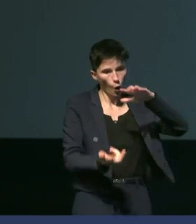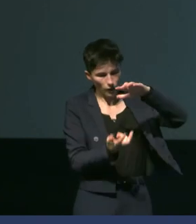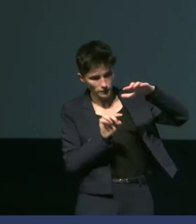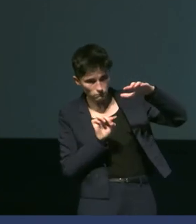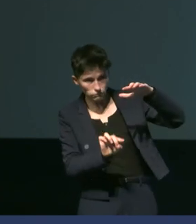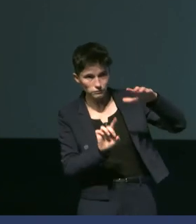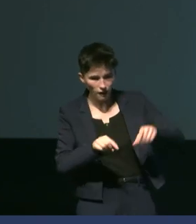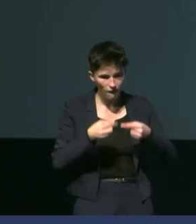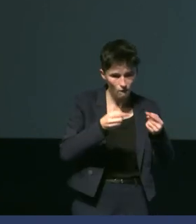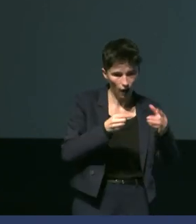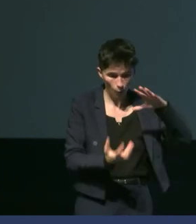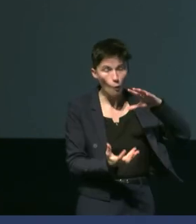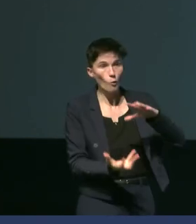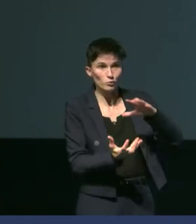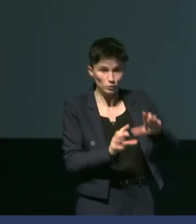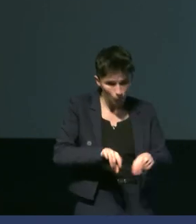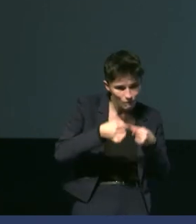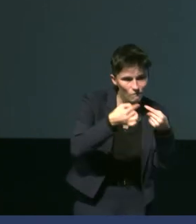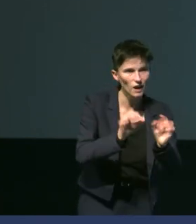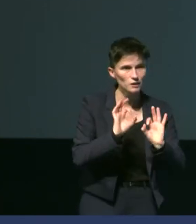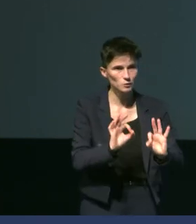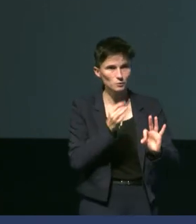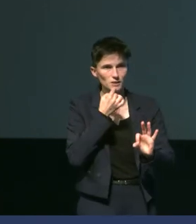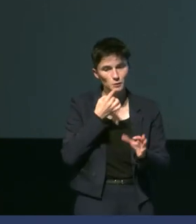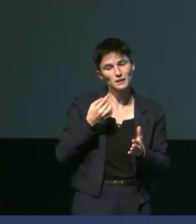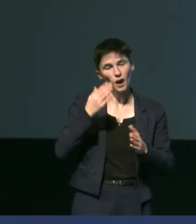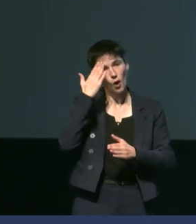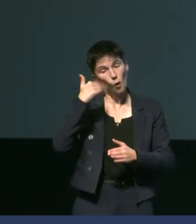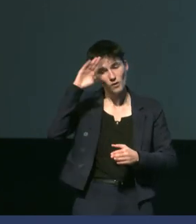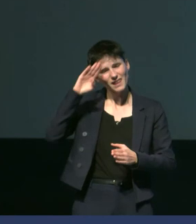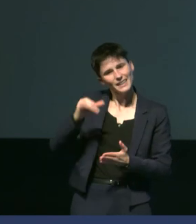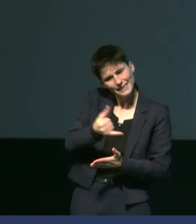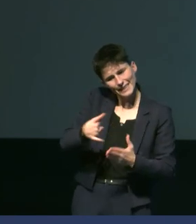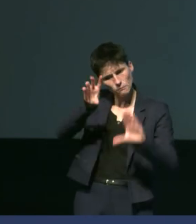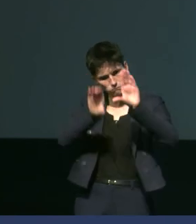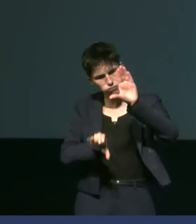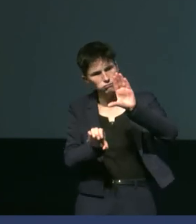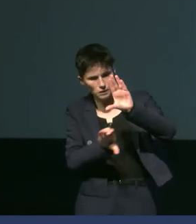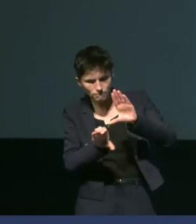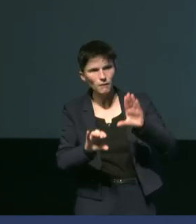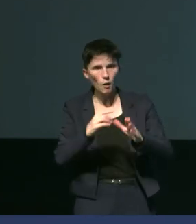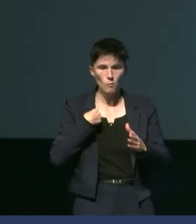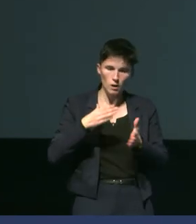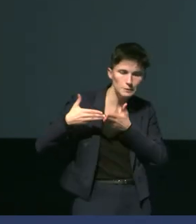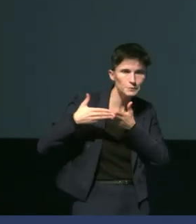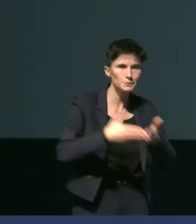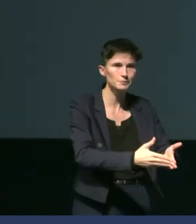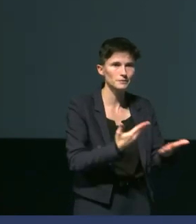le continent même. Départ depuis la Tasmanie, à bord de l'Astrolabe, grâce au programme scientifique 1091,